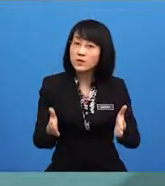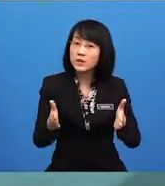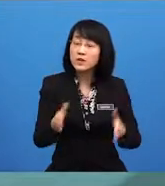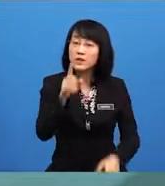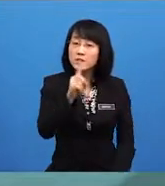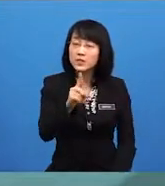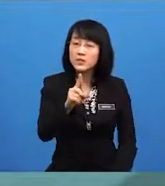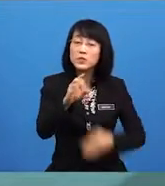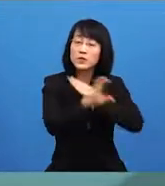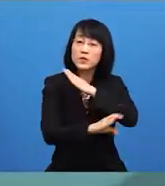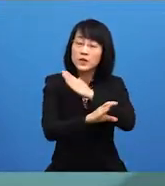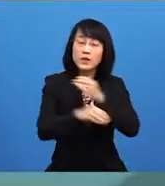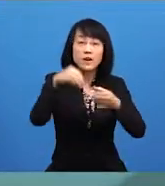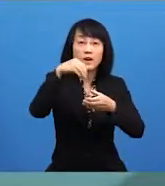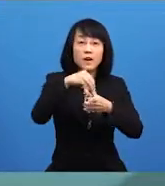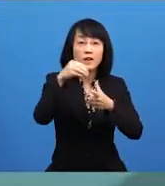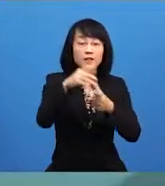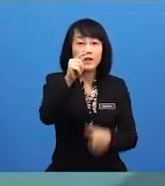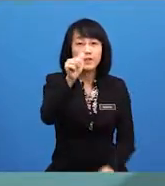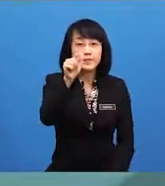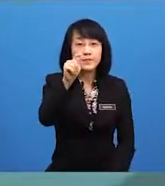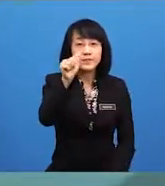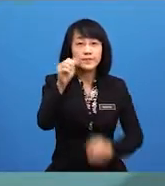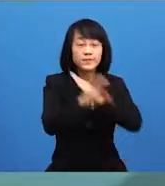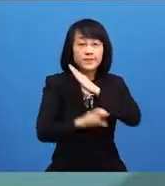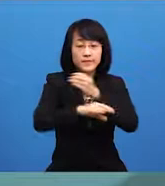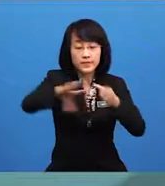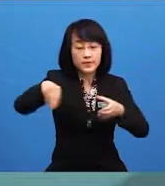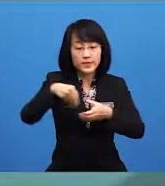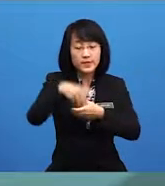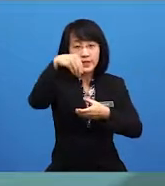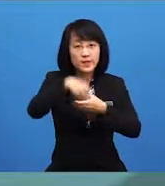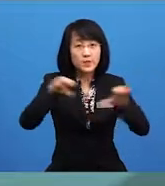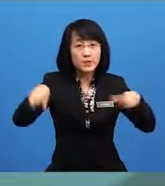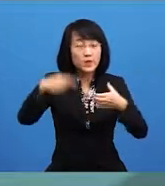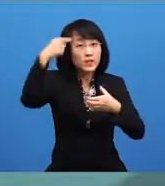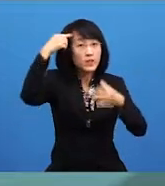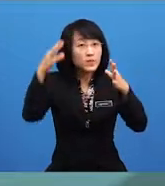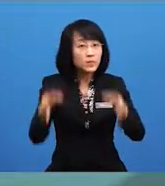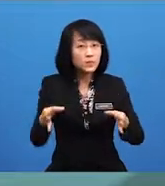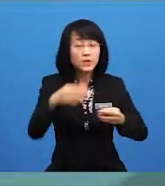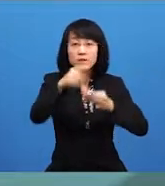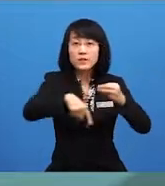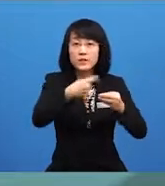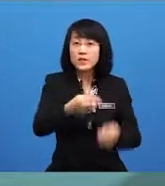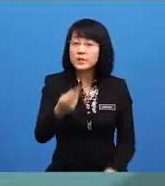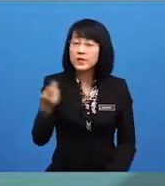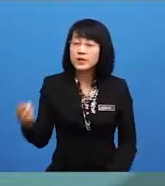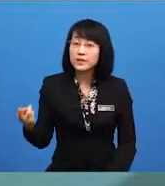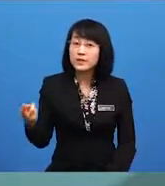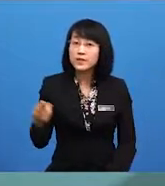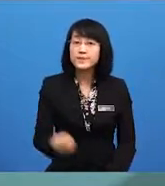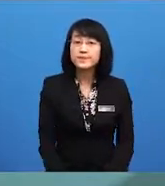atau tata negara yang terlibat dalam membuat keputusan tentang perkara-perkaranya,